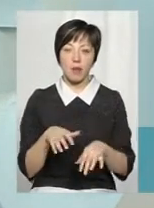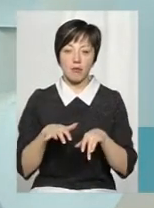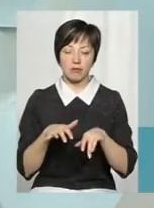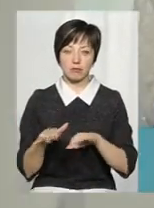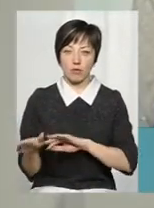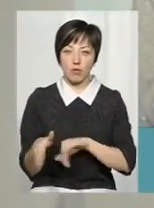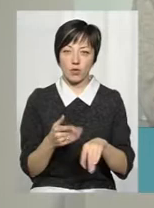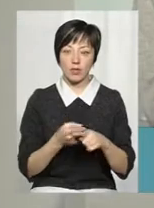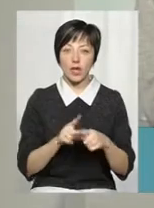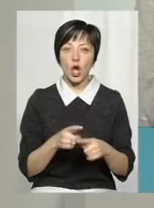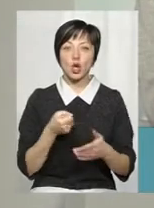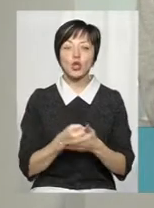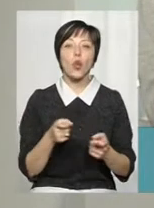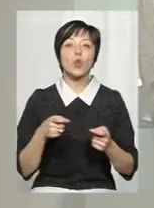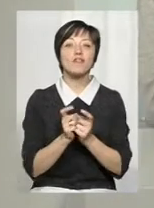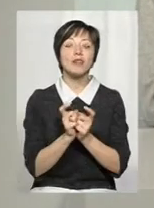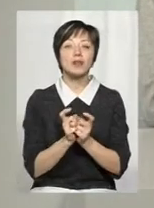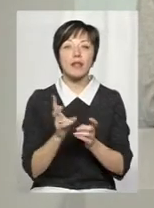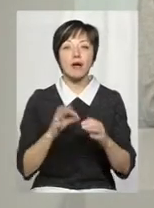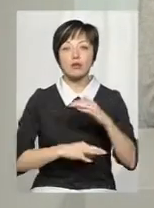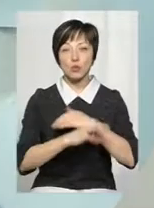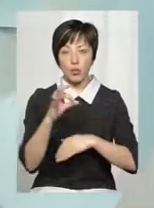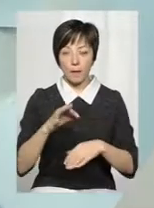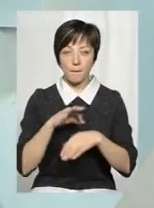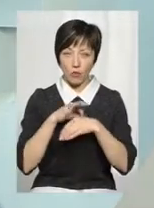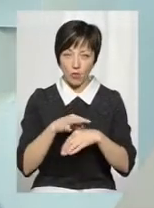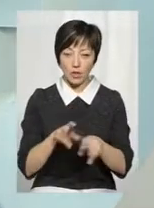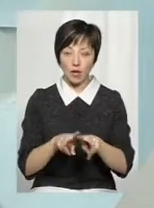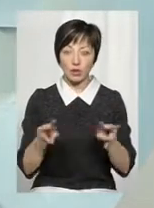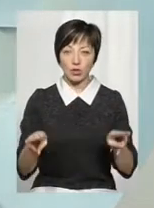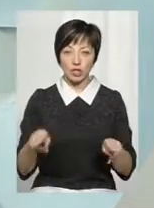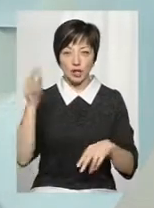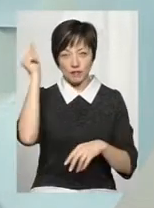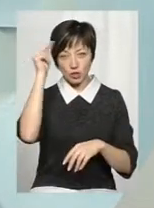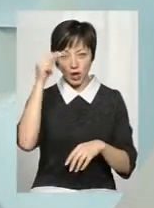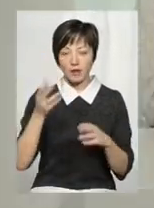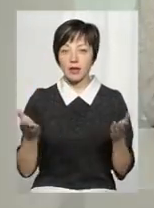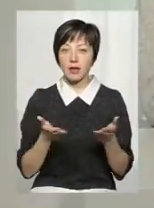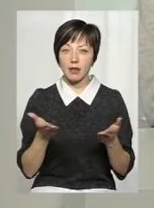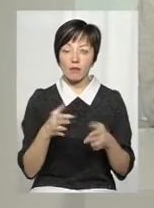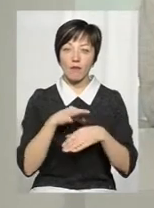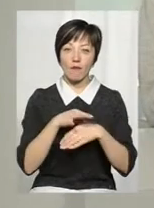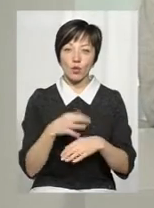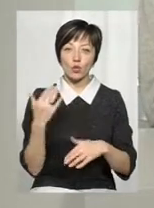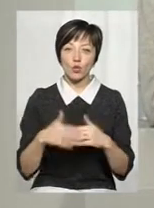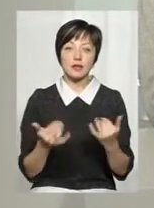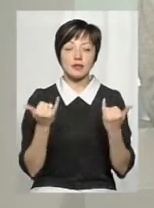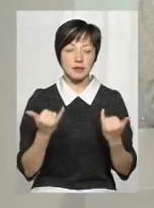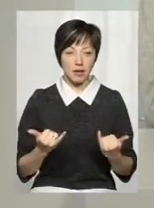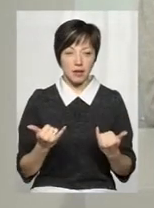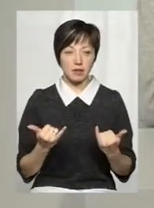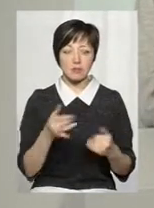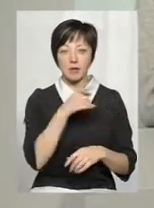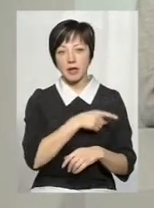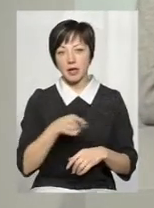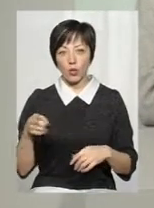А от до конфлікту на Сході проводилися аналогічні навчання, які проводяться вже зараз у